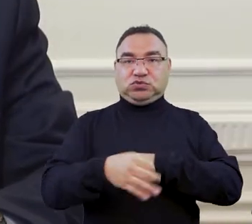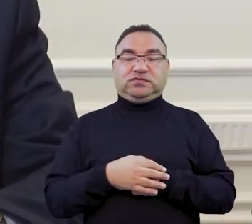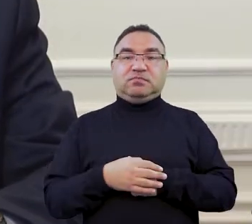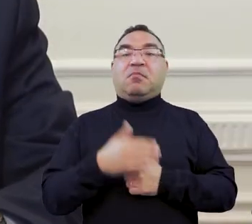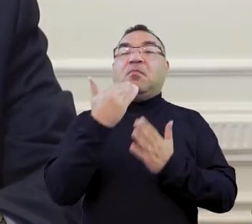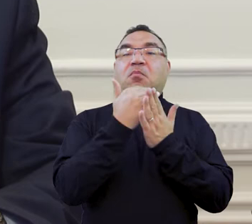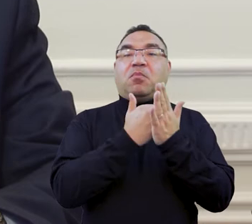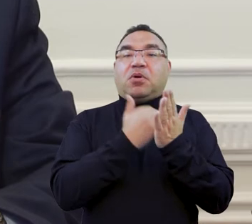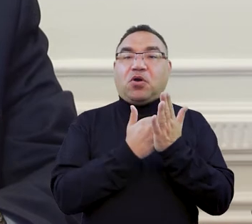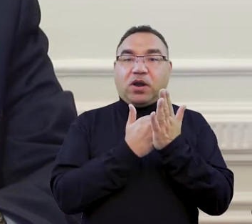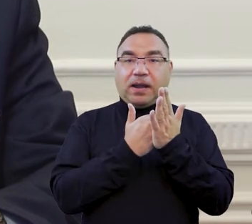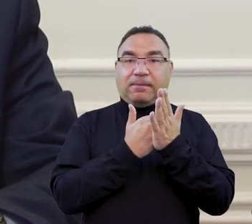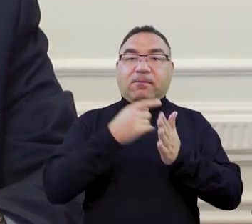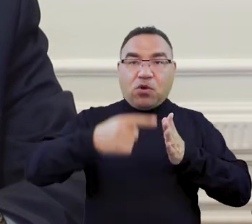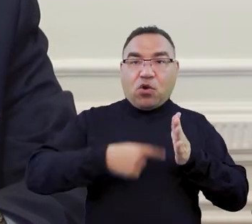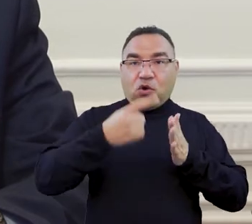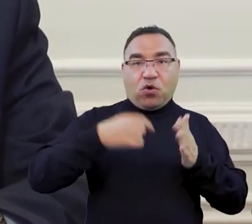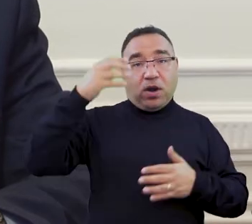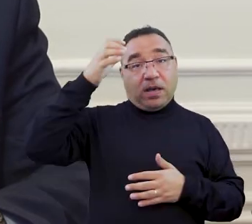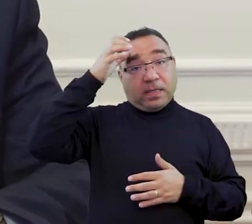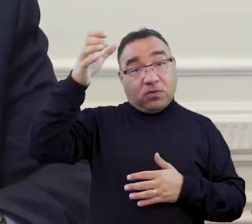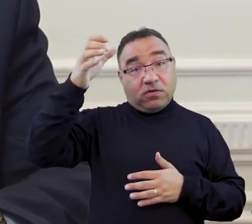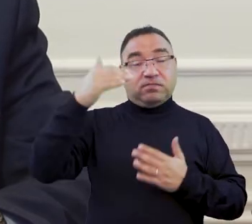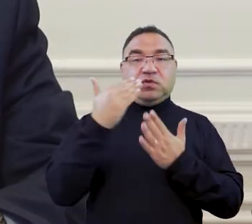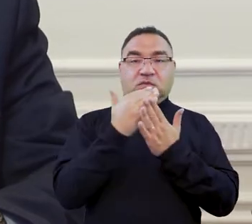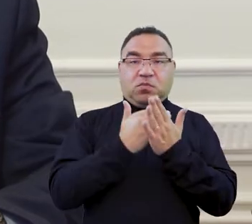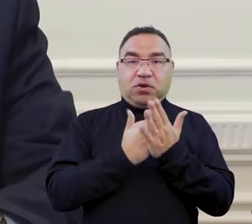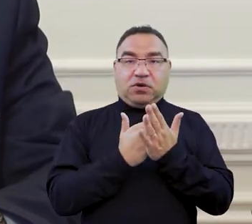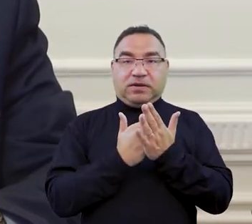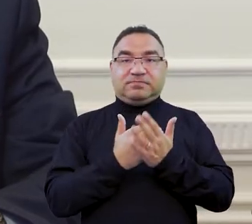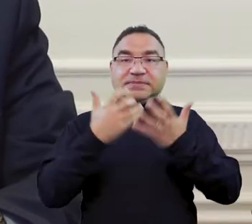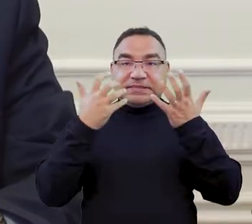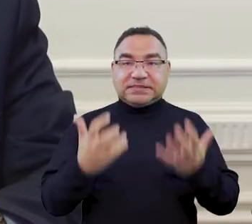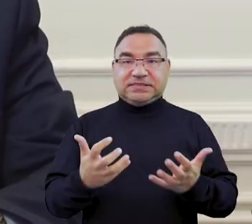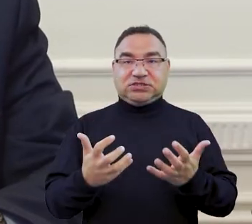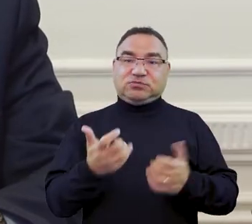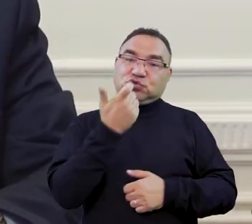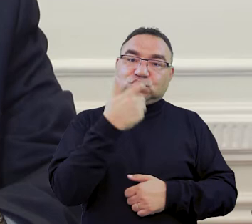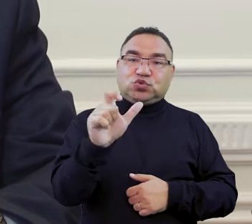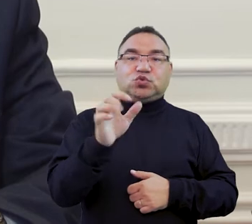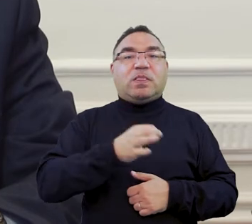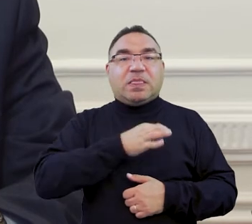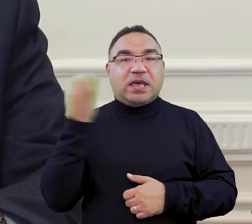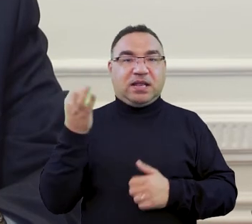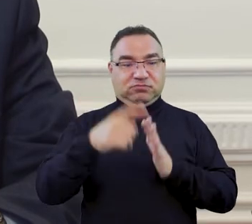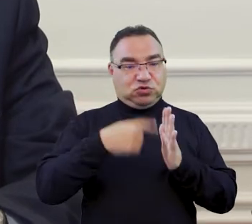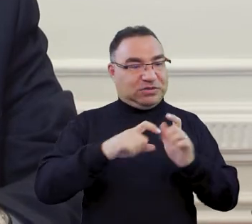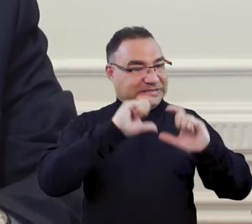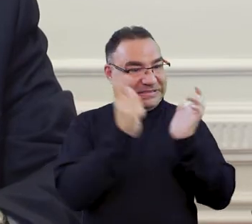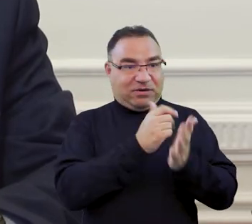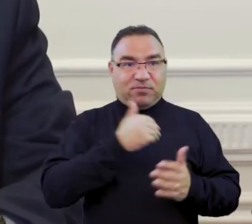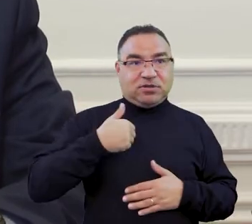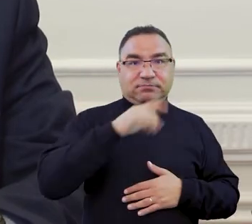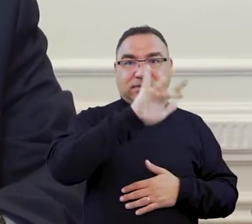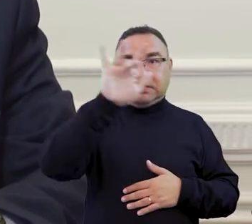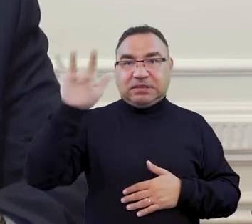I ten program skierowany dla kół naukowych jest właśnie takim programem. Chciałbym, żeby 100 najlepszych kół w skali